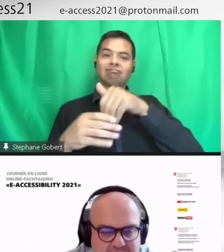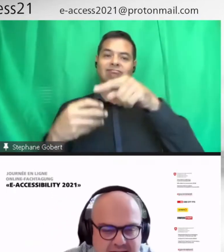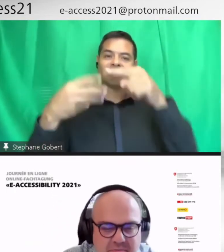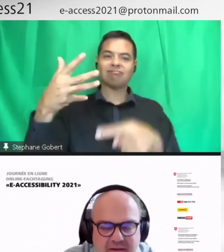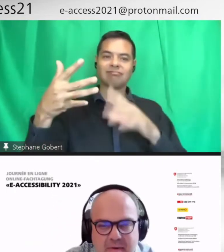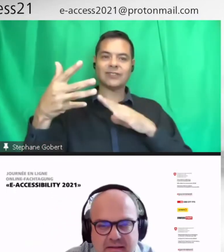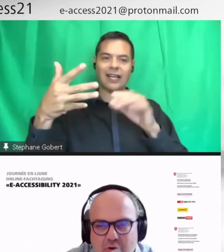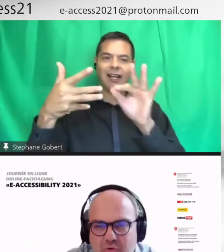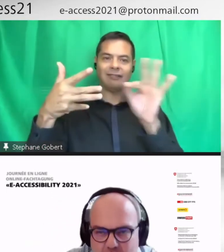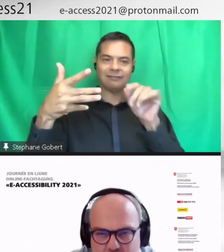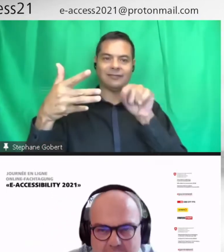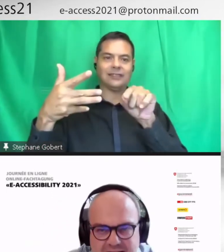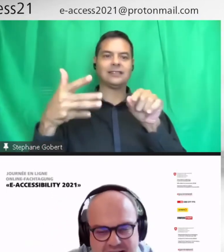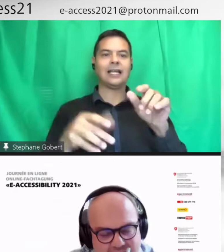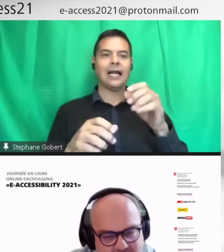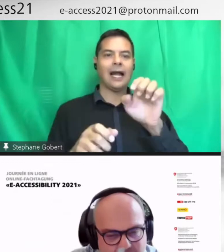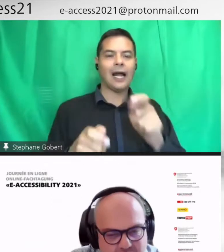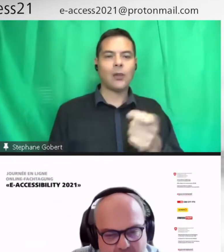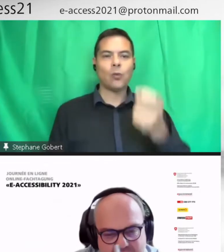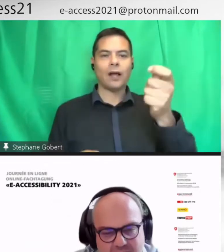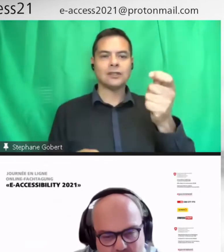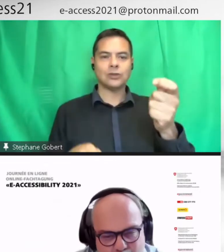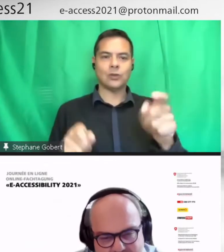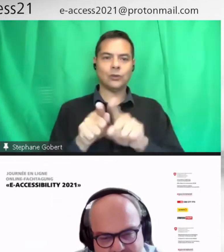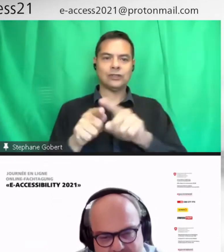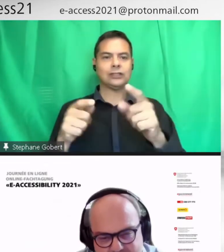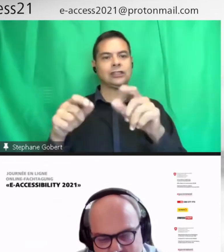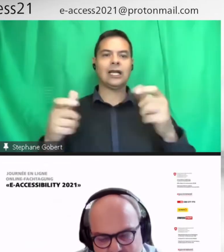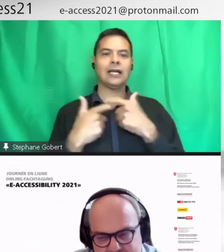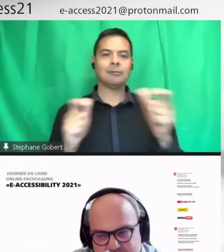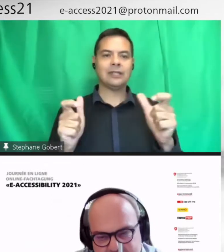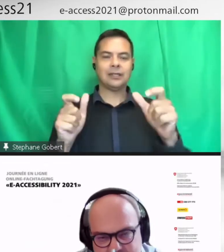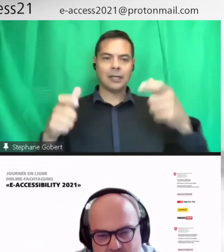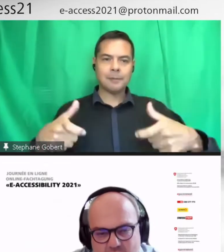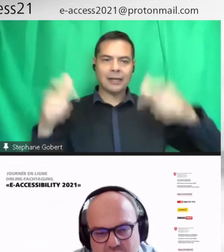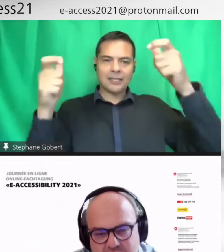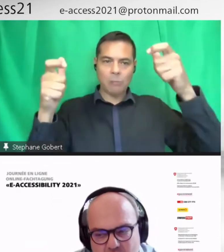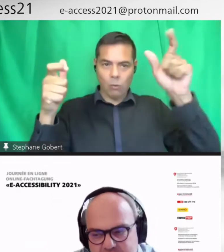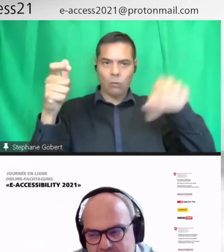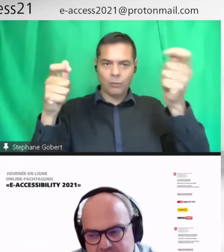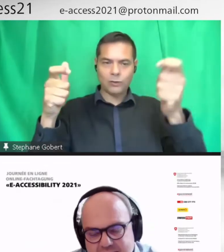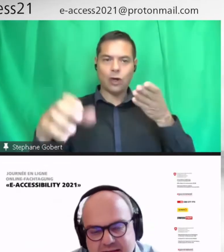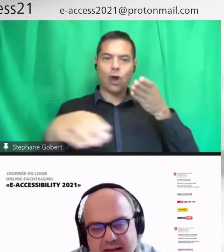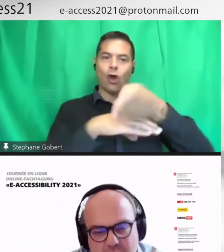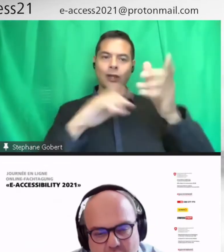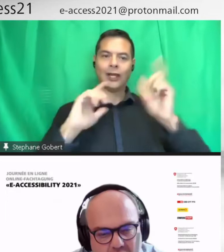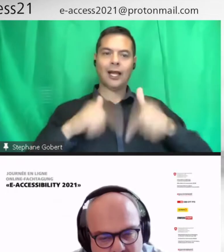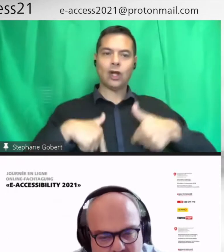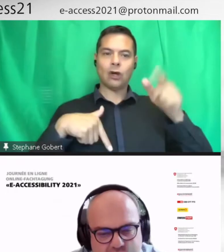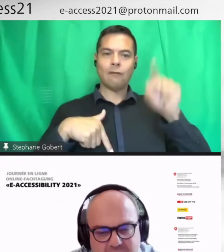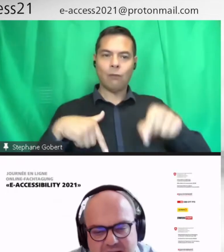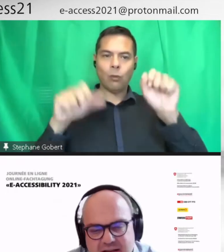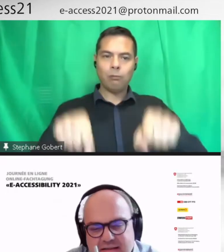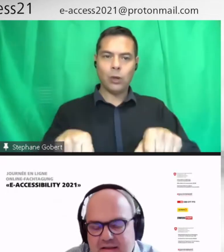l'accessibilité des bâtiments. Donc, on a beaucoup parlé déjà avant des moyens pour accéder, mais aussi au niveau des éléments,